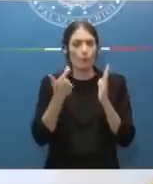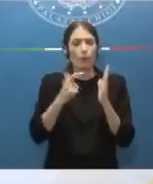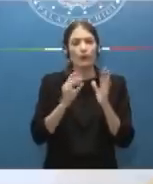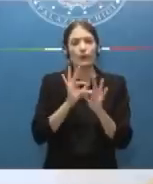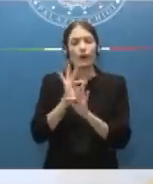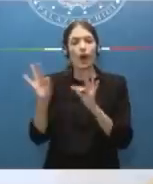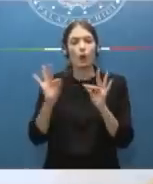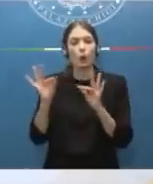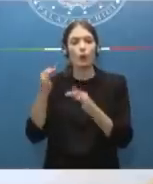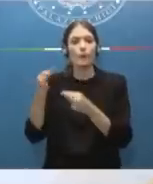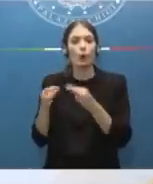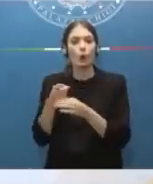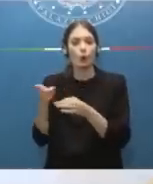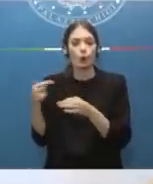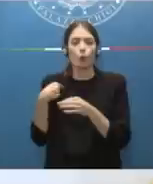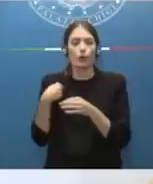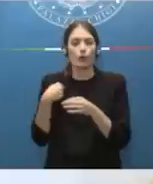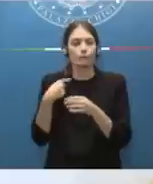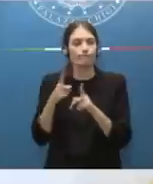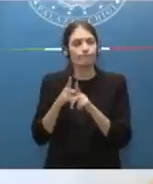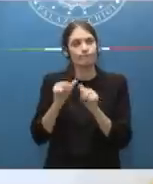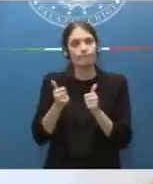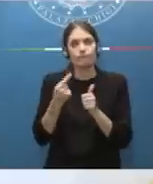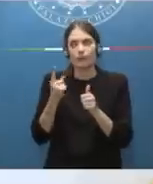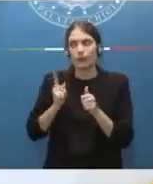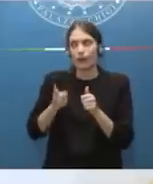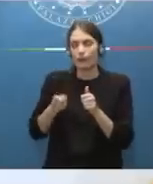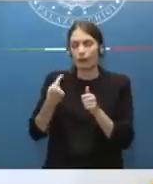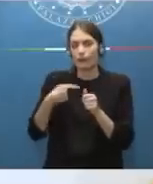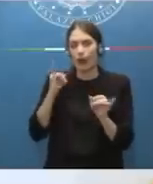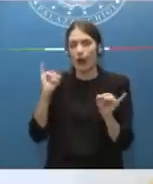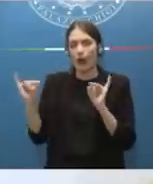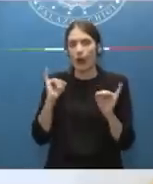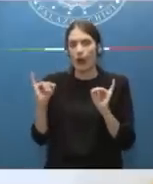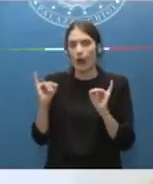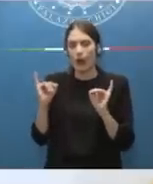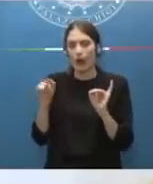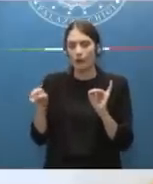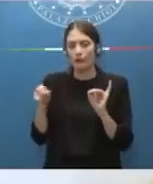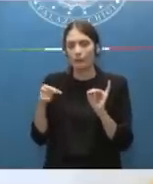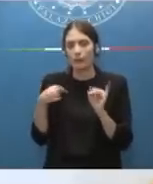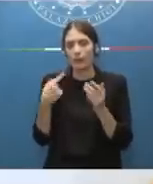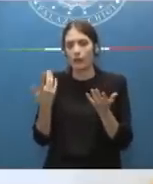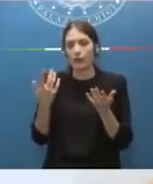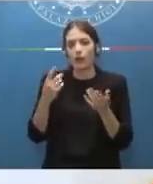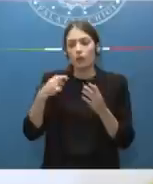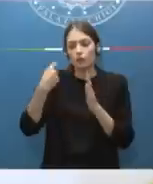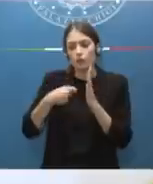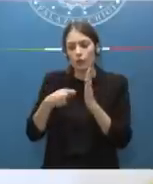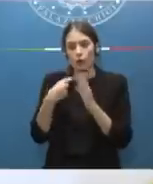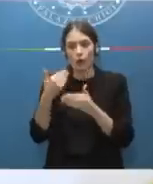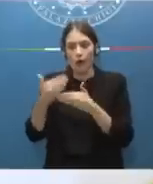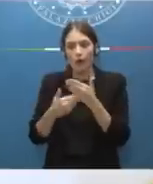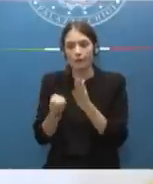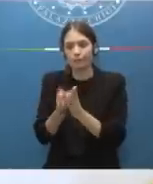allarmate, giustamente allarmate, da questa distonia avevano emanato delle circolari che non sempre erano